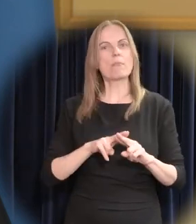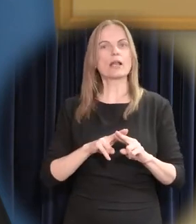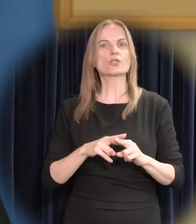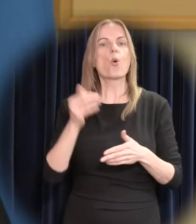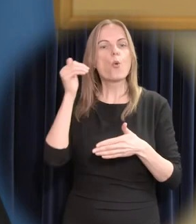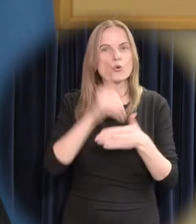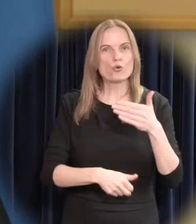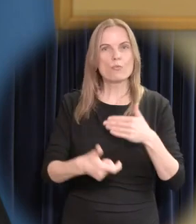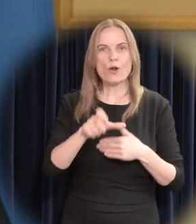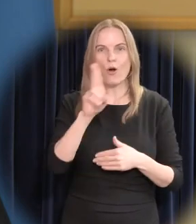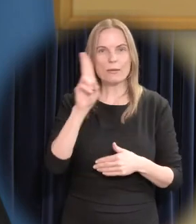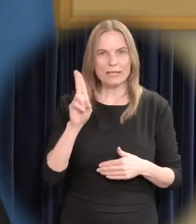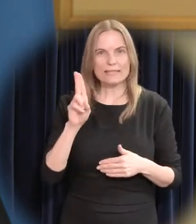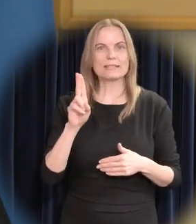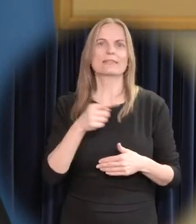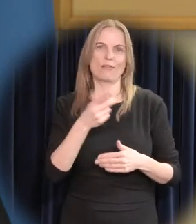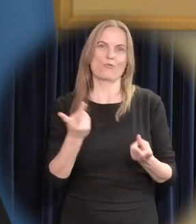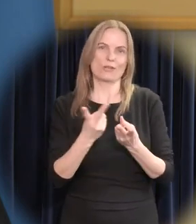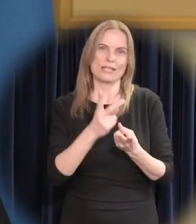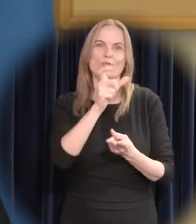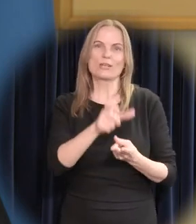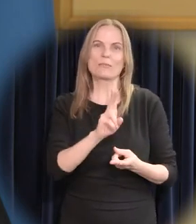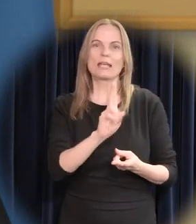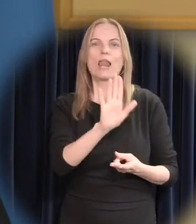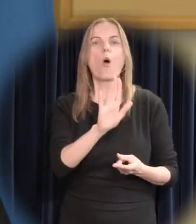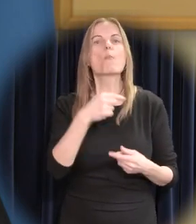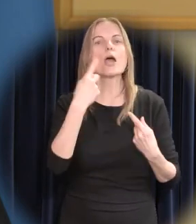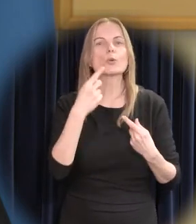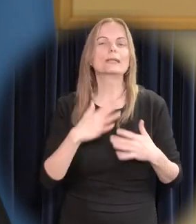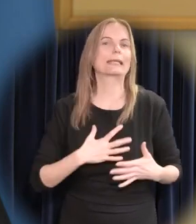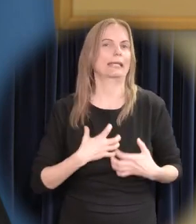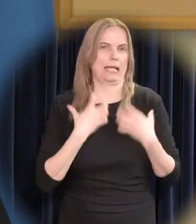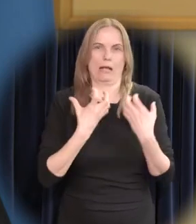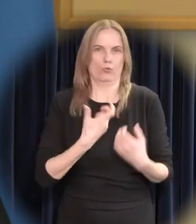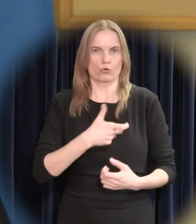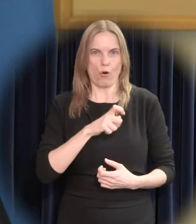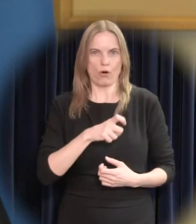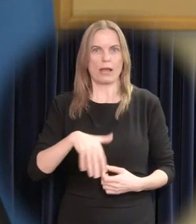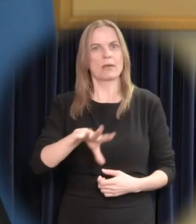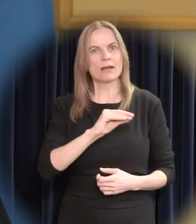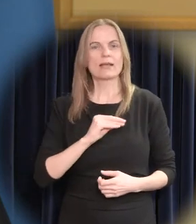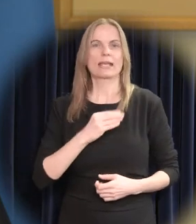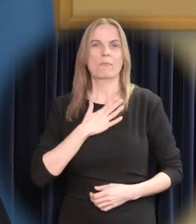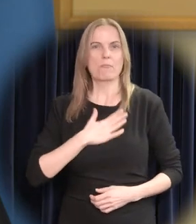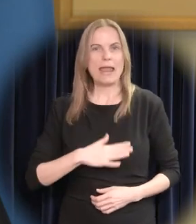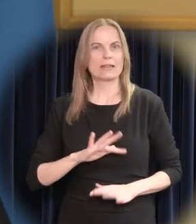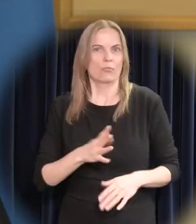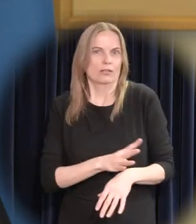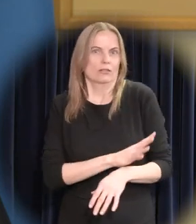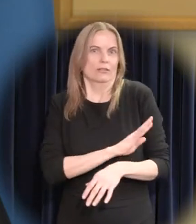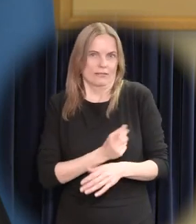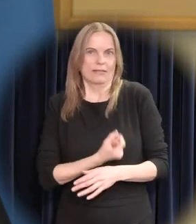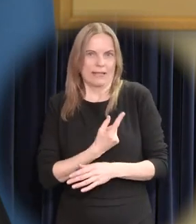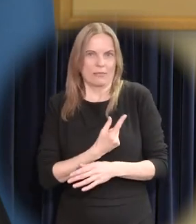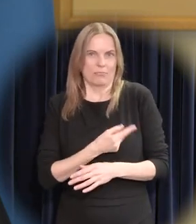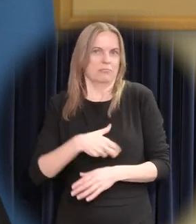jubedemad hirmu ja õuduslood. Me kõik armastame, et keegi ajaks meile kananaha ihule. Selle pärast pole ime,